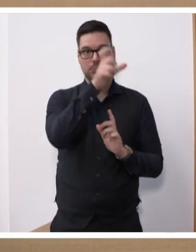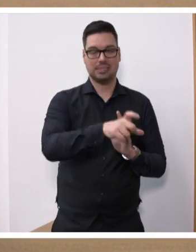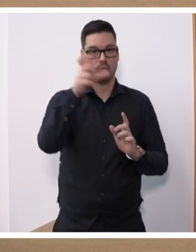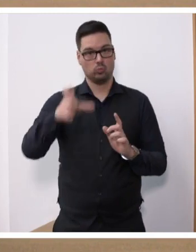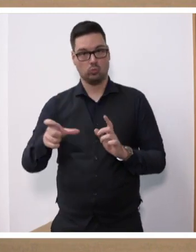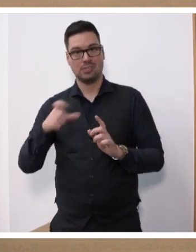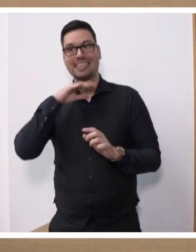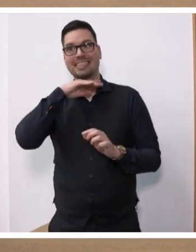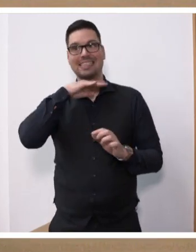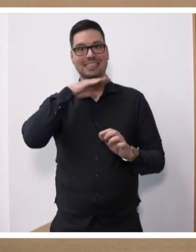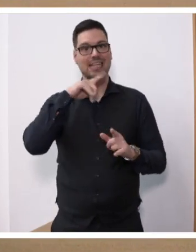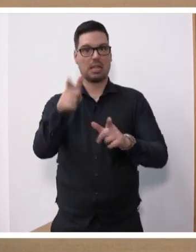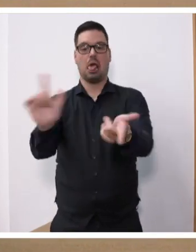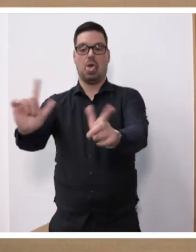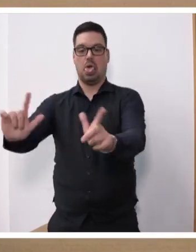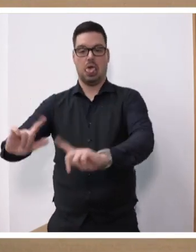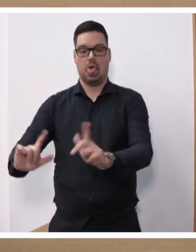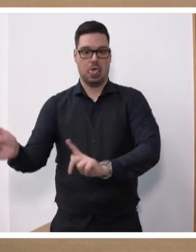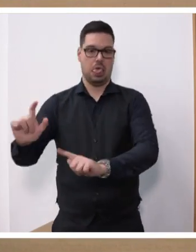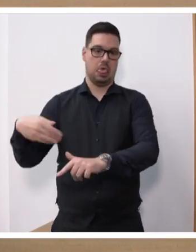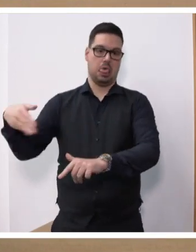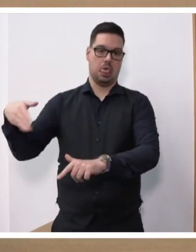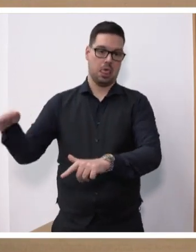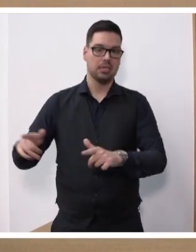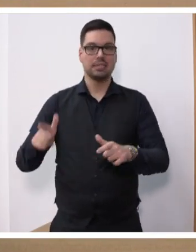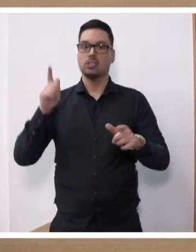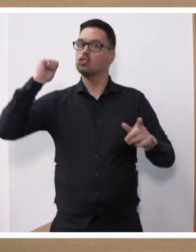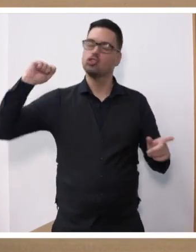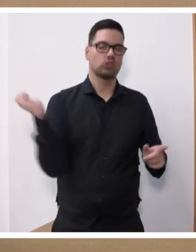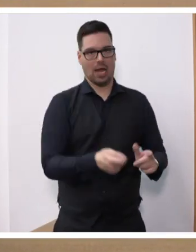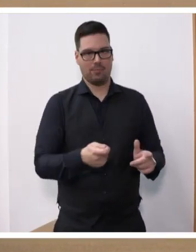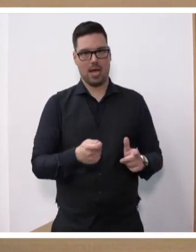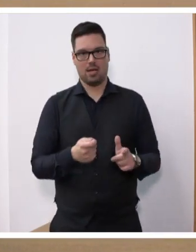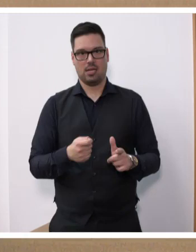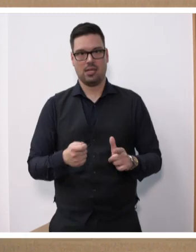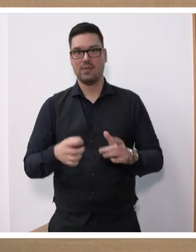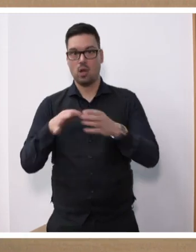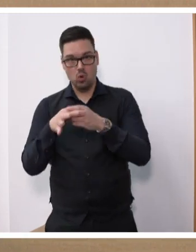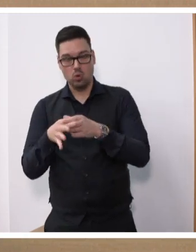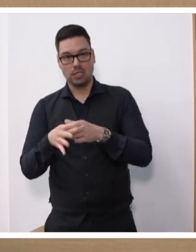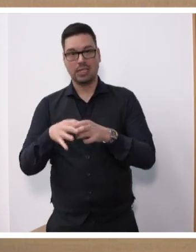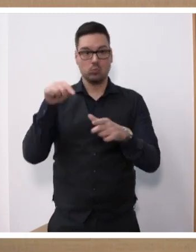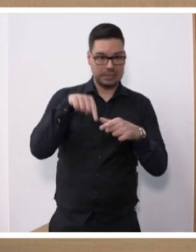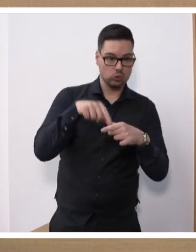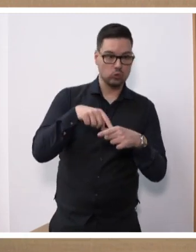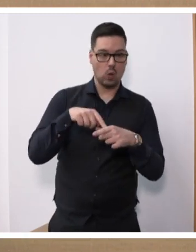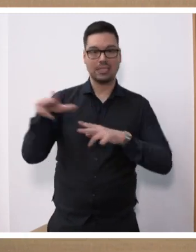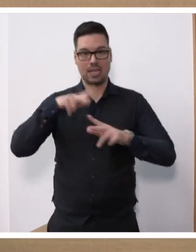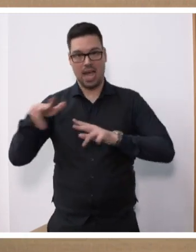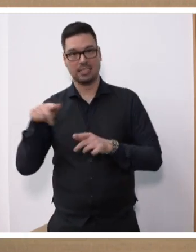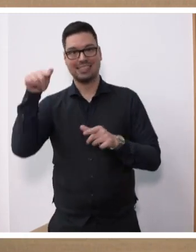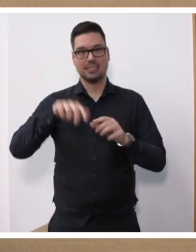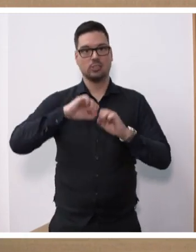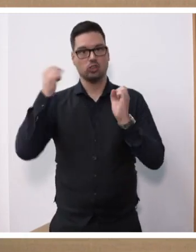Israels infrage stellt, sich in Deutschland strafbar macht. Wenn es dort eine Strafbarkeitslücke gibt, dann müssen wir dort handeln, damit dieser